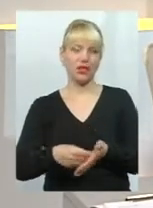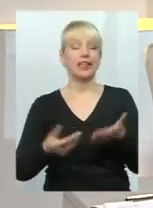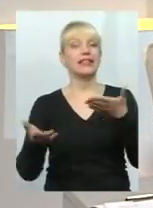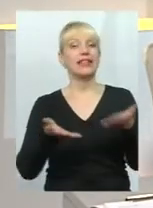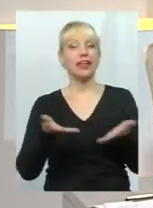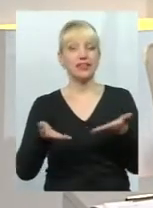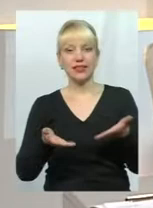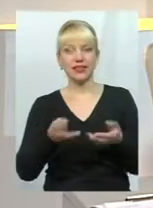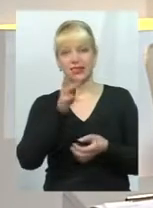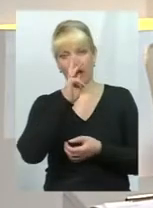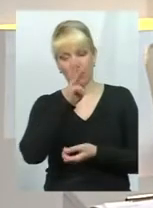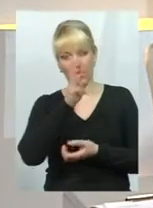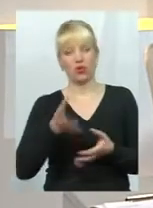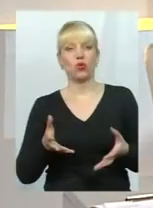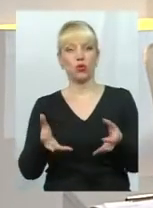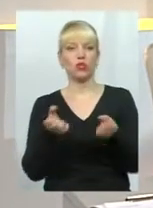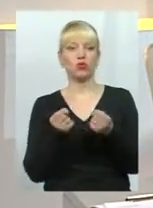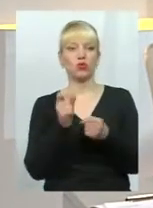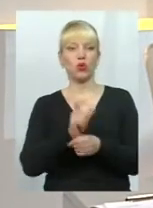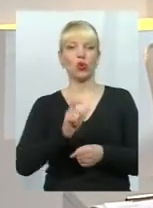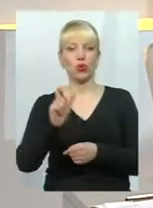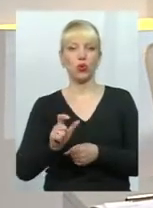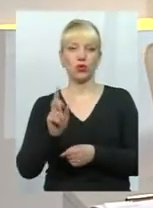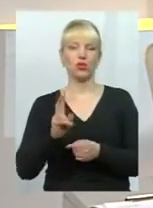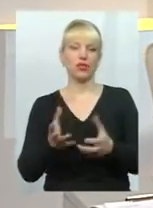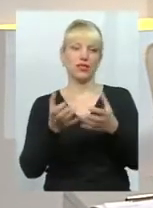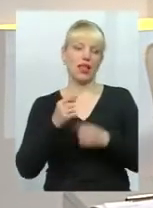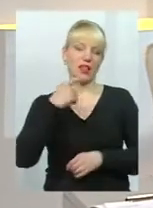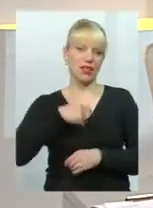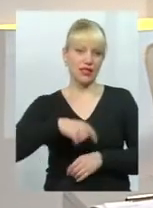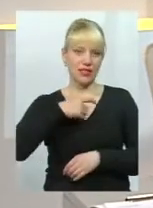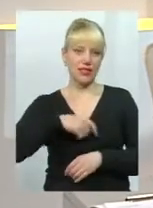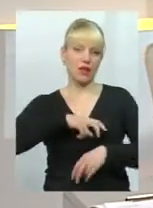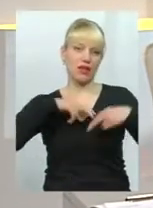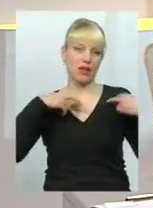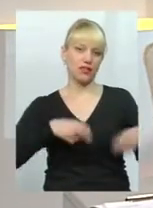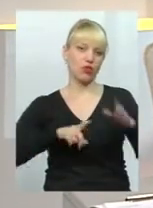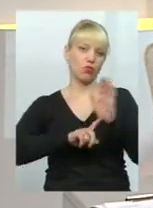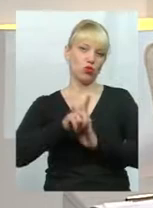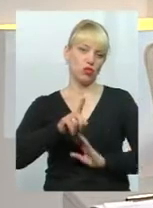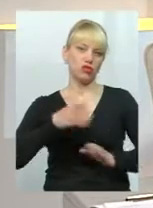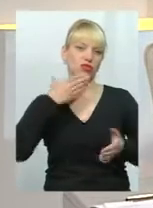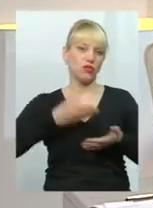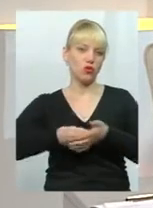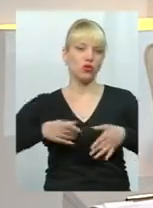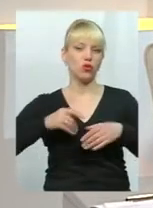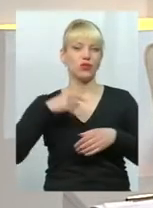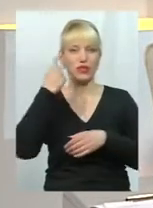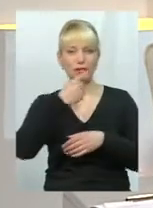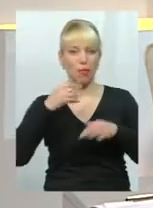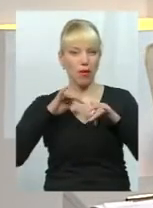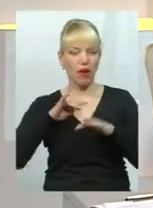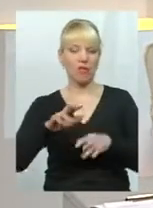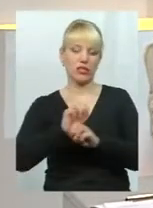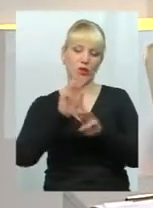які зарплати отримують люди, які взяли на себе ризик розпочати власну справу, забезпечити роботою